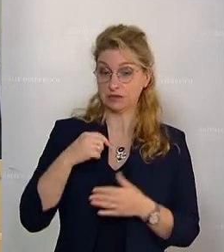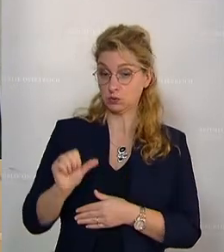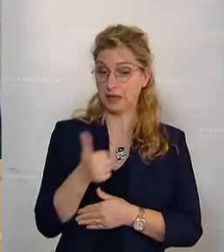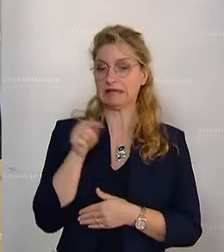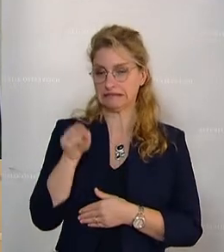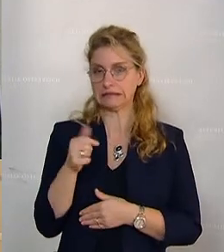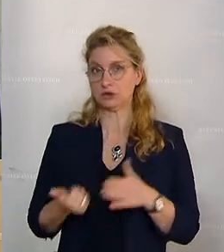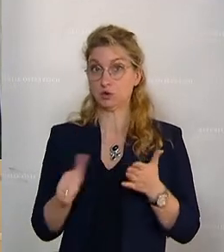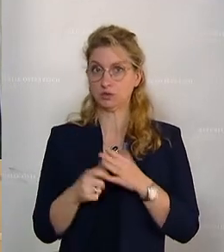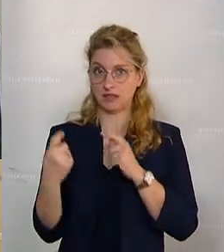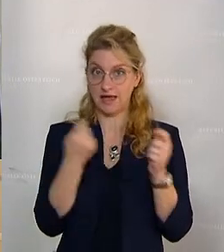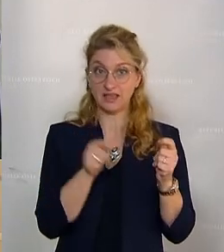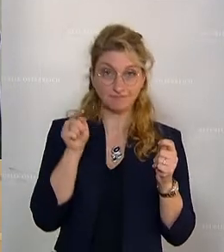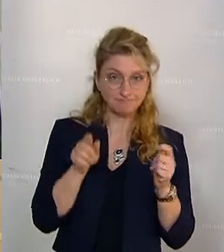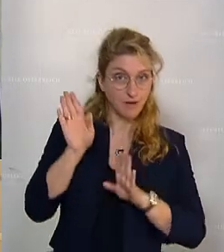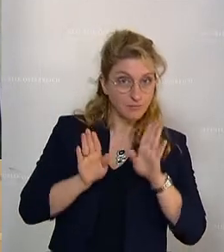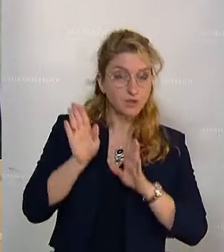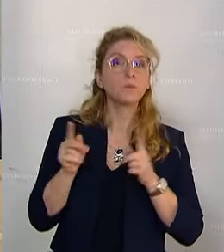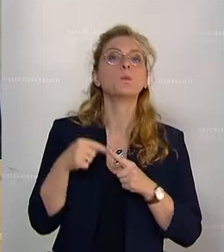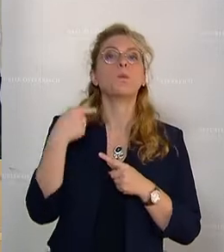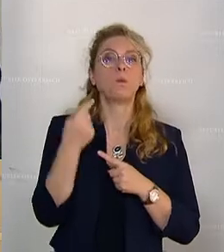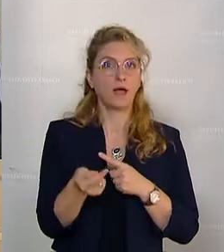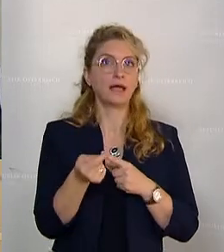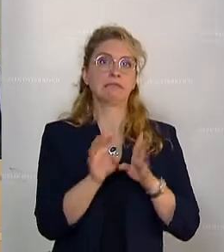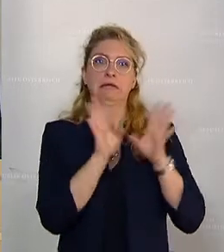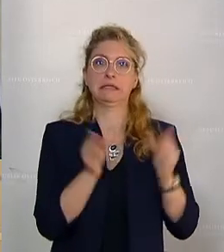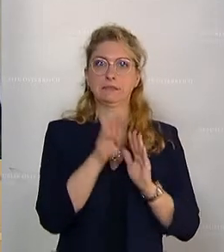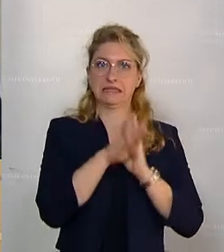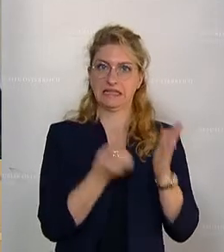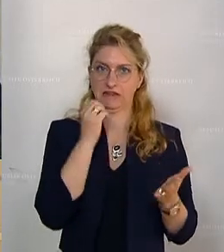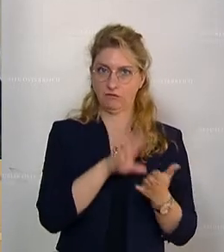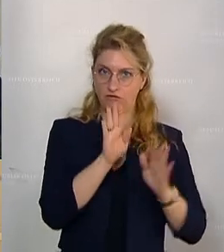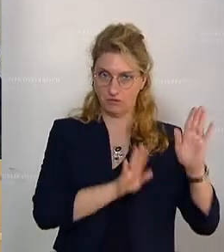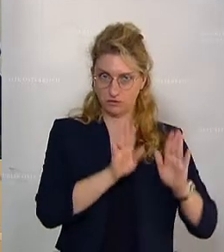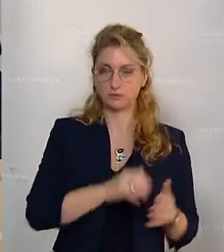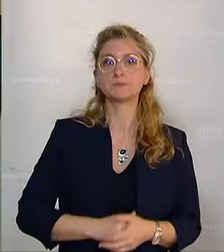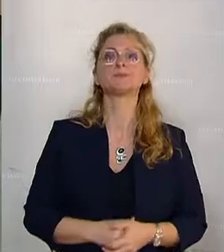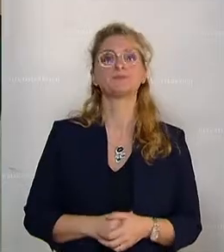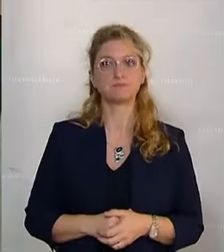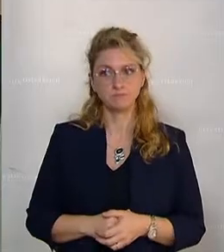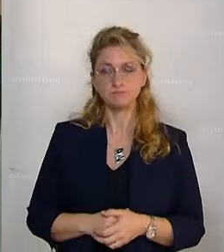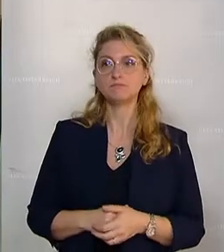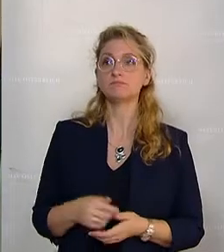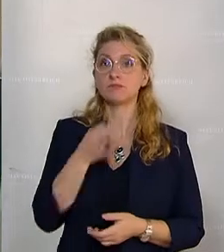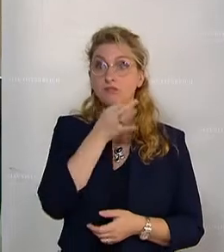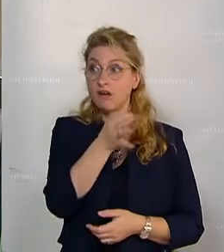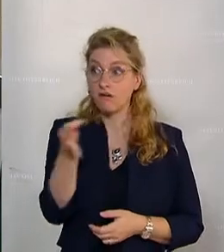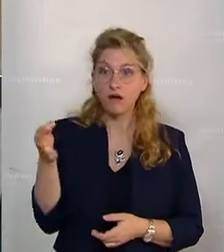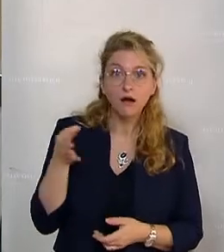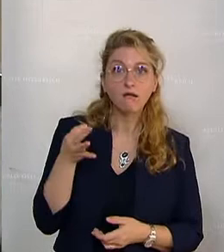über den erwähnten Zusatzantrag und anschließend über den Gesetzentwurf abstimmen lassen. Ich frage alle